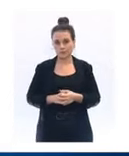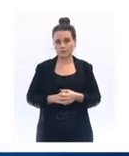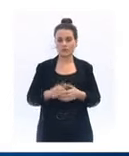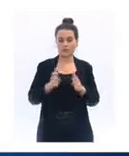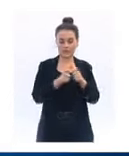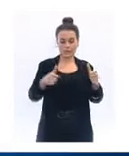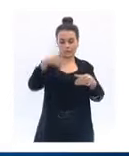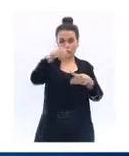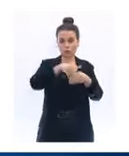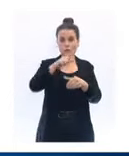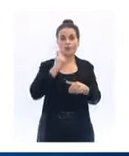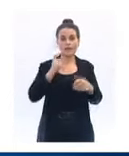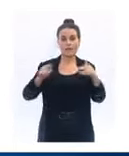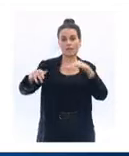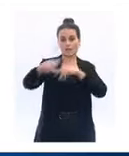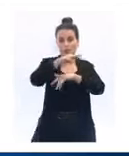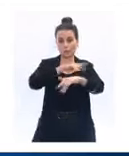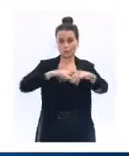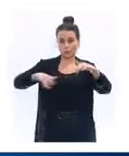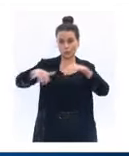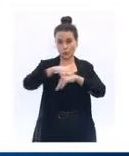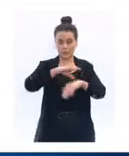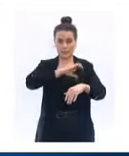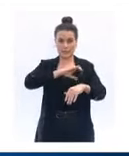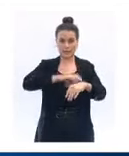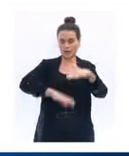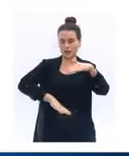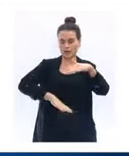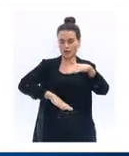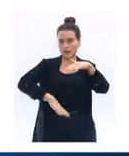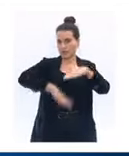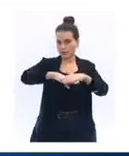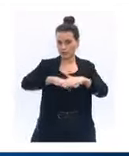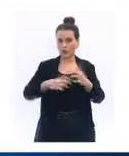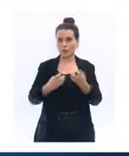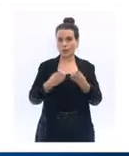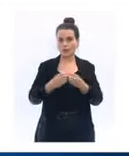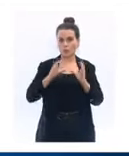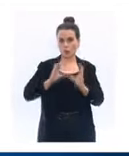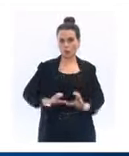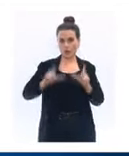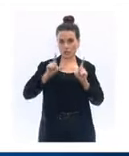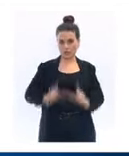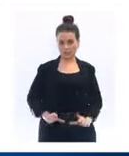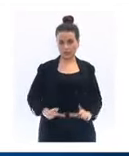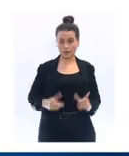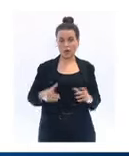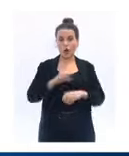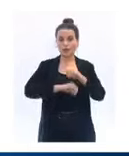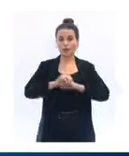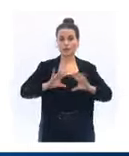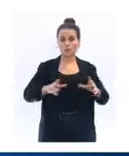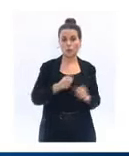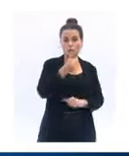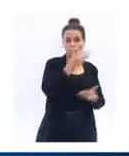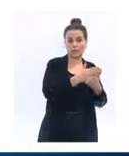bâtiment, les déplacements des élèves seront limités au maximum. Ainsi, dans le second degré, une seule salle sera attribuée à chaque classe